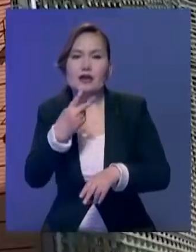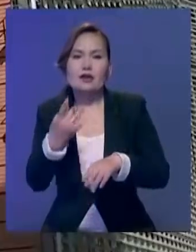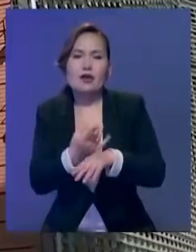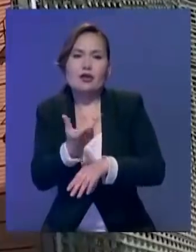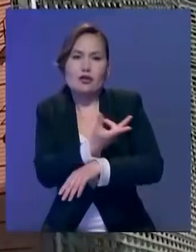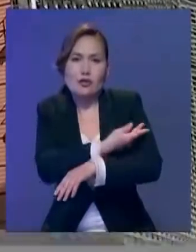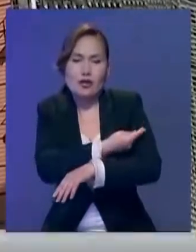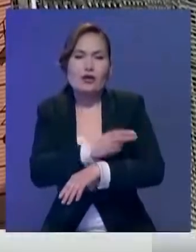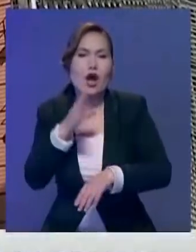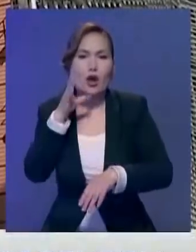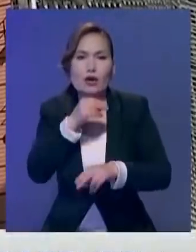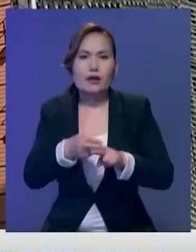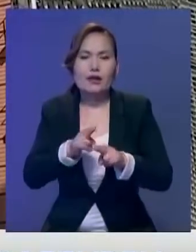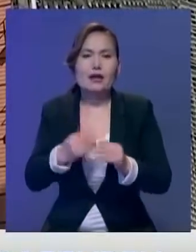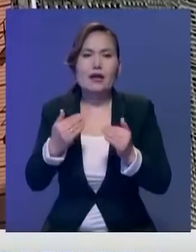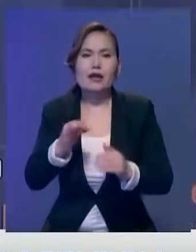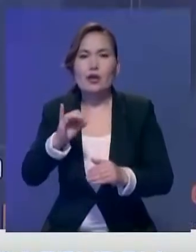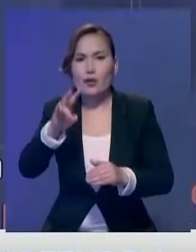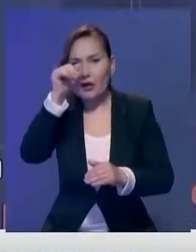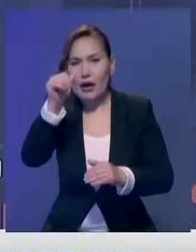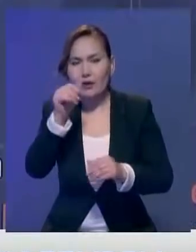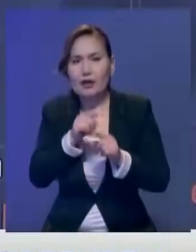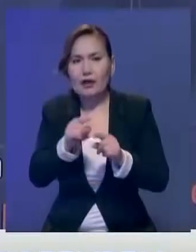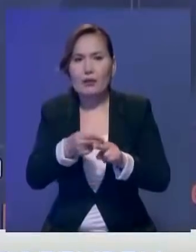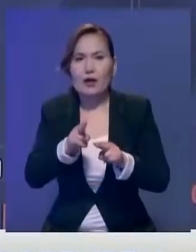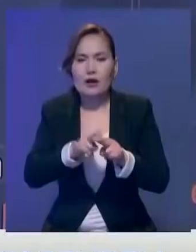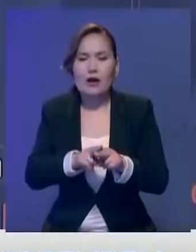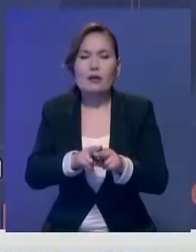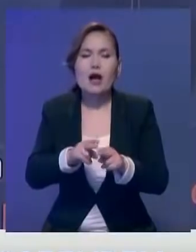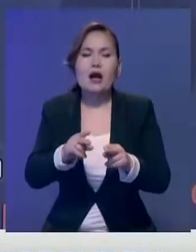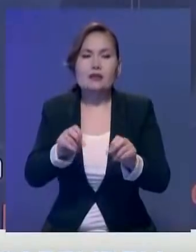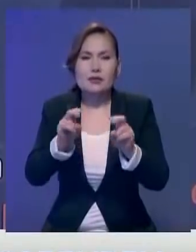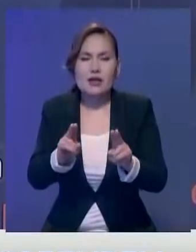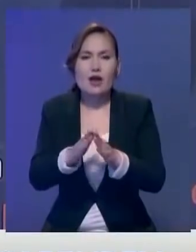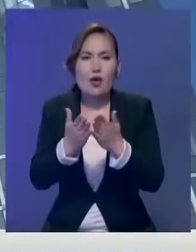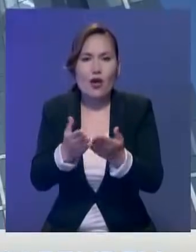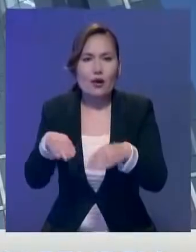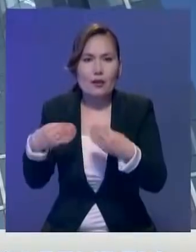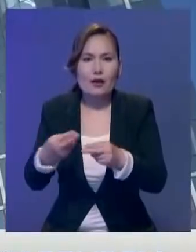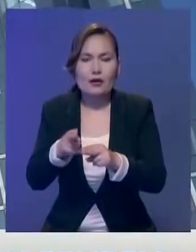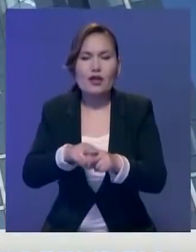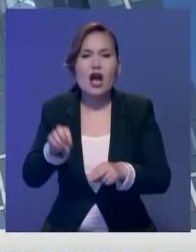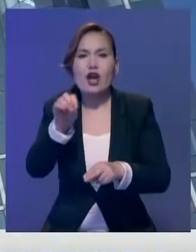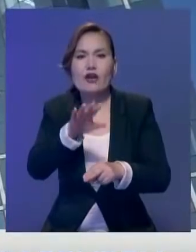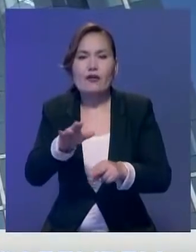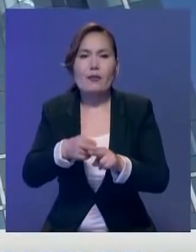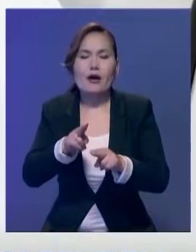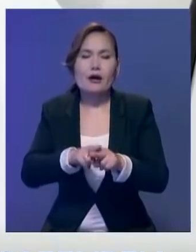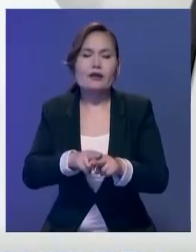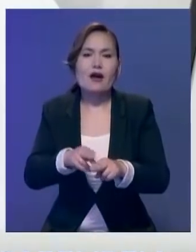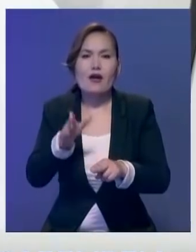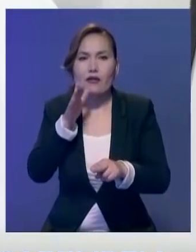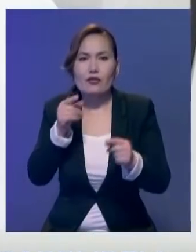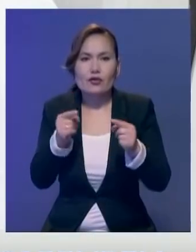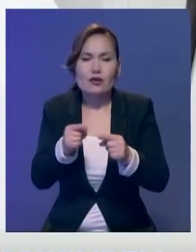ал бүлгірген. Енді маусымда оларға цифірлік жасыл көәлік берілмек. Сондаяқ Еуропада екпе уақытылы жеткізілмей